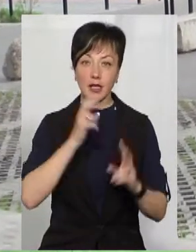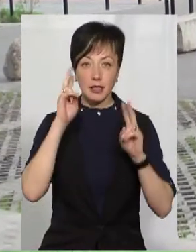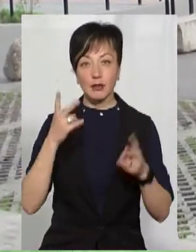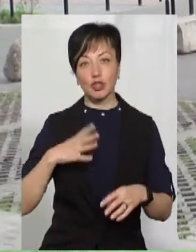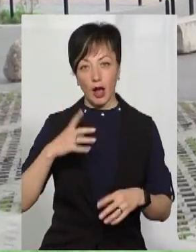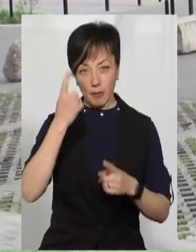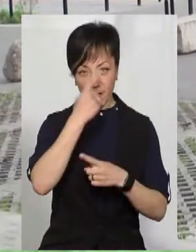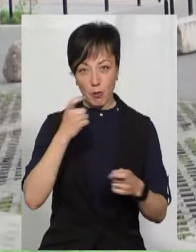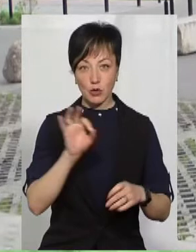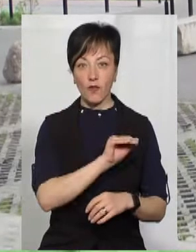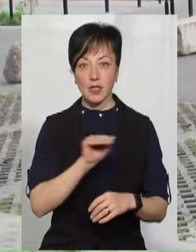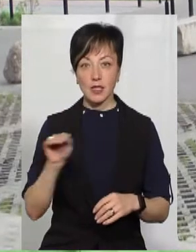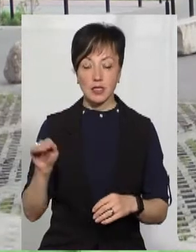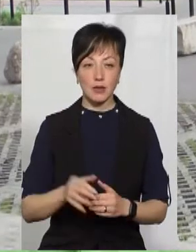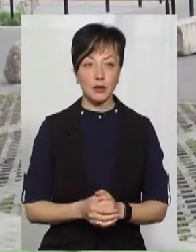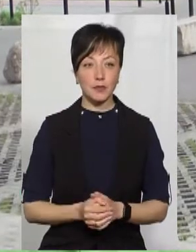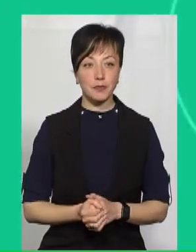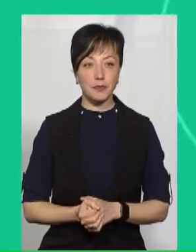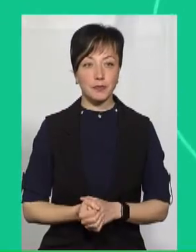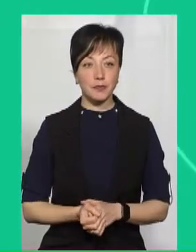чекаємо інформації офіційної від гімназії.